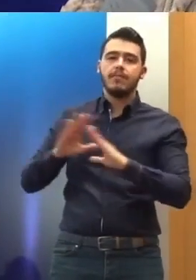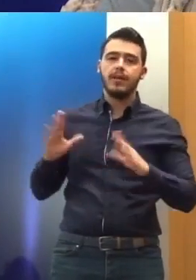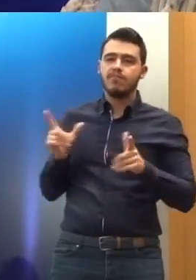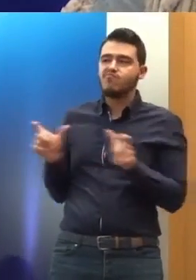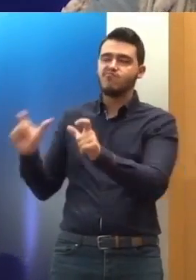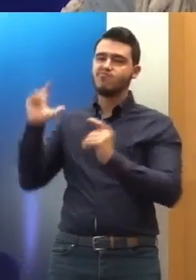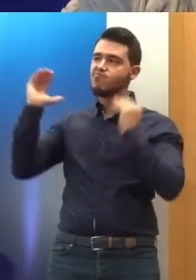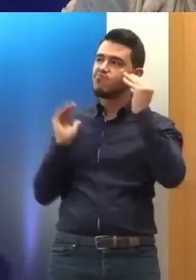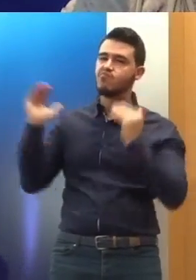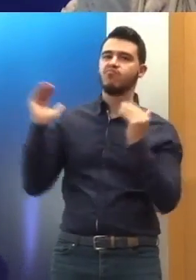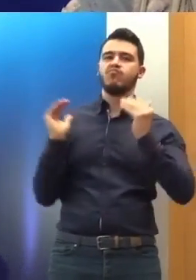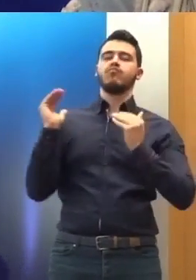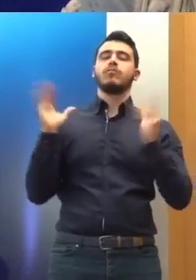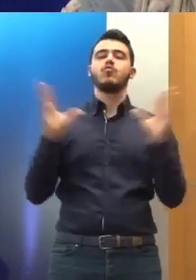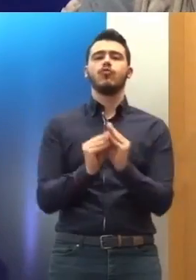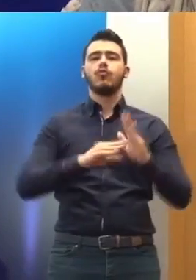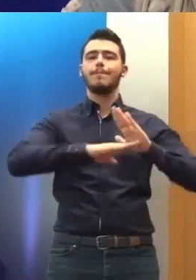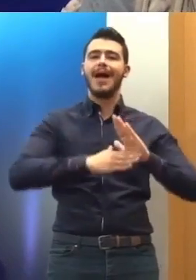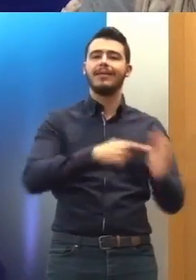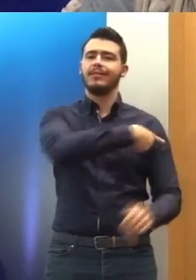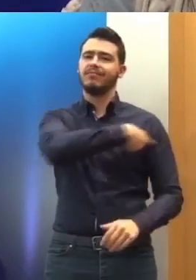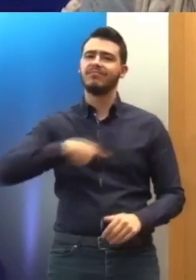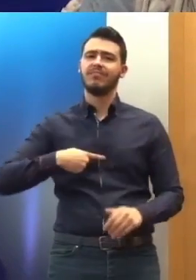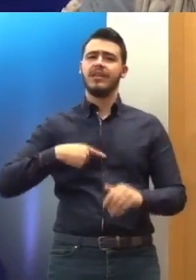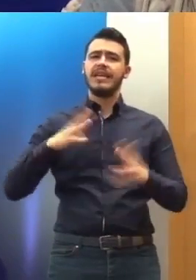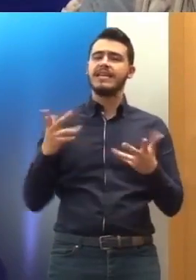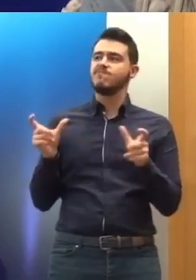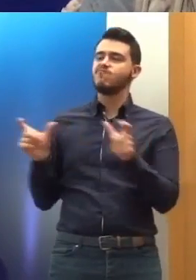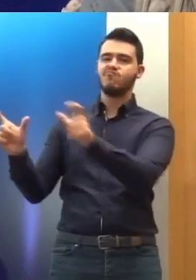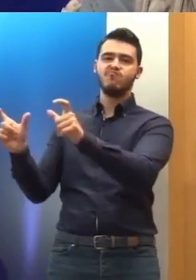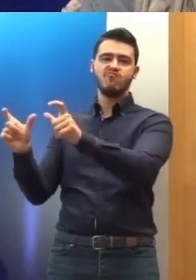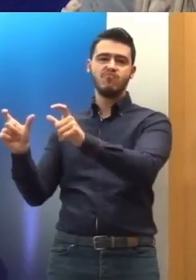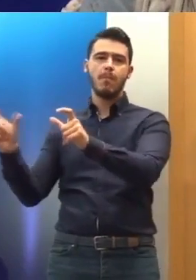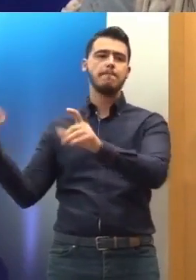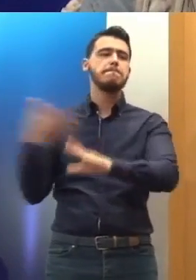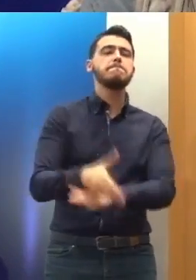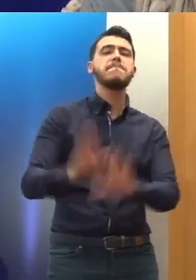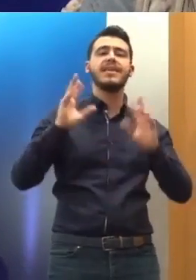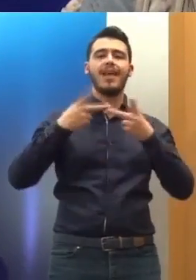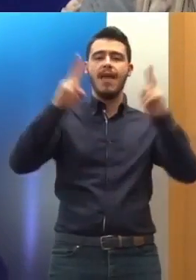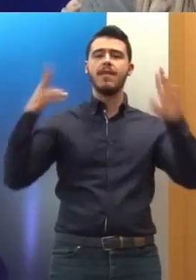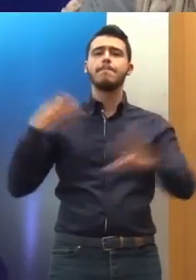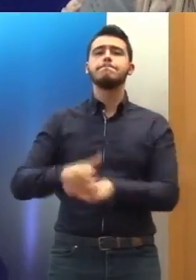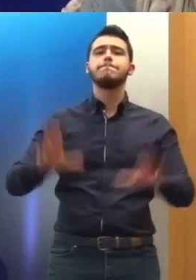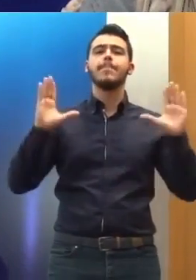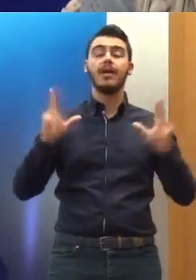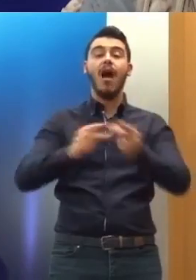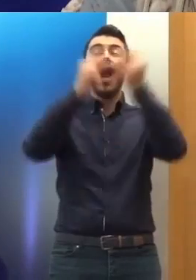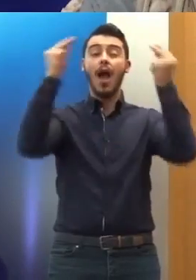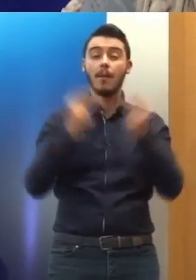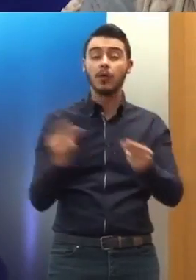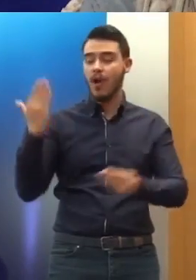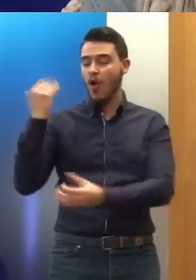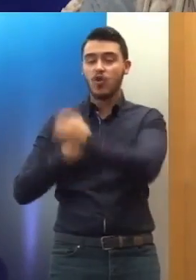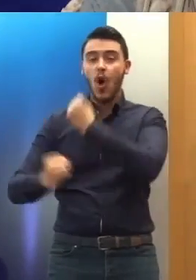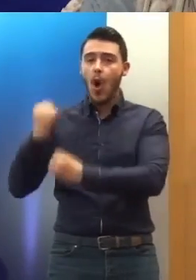κράτησης, πρόταξης εμποδίων. Αυτά όλα έχουν καταλαγιάσει ομολόγω τα τελευταία χρόνια.